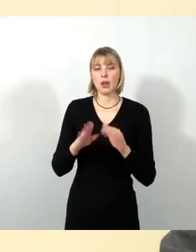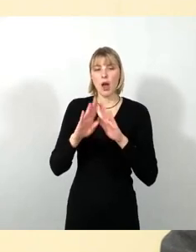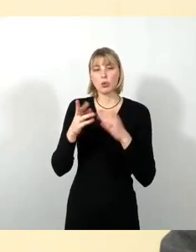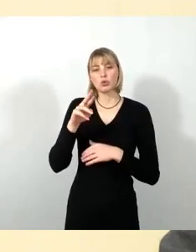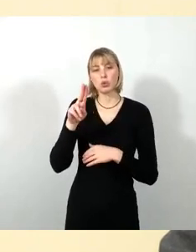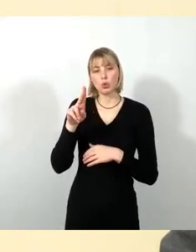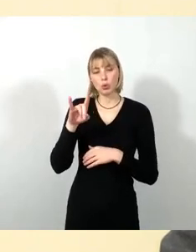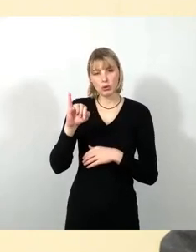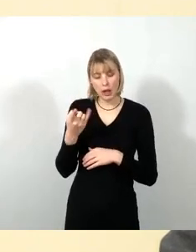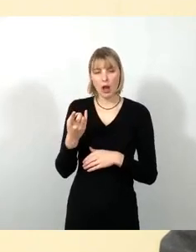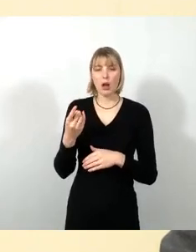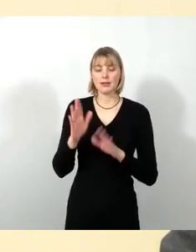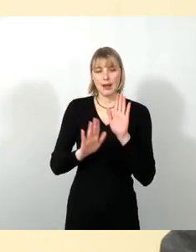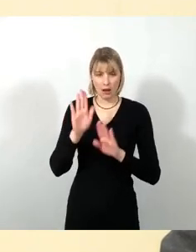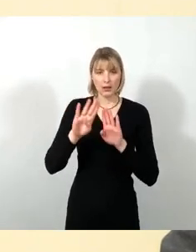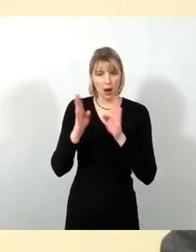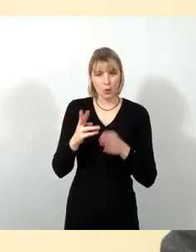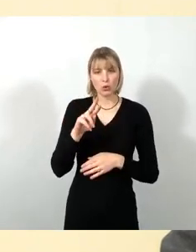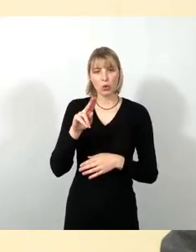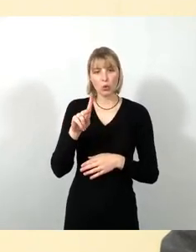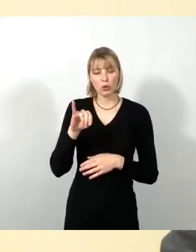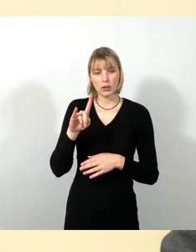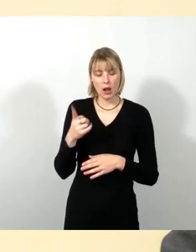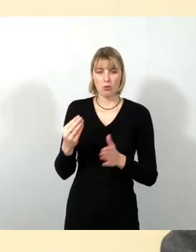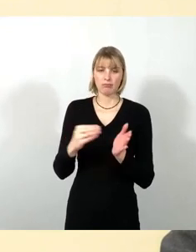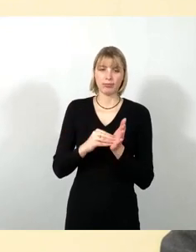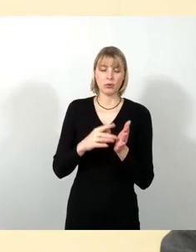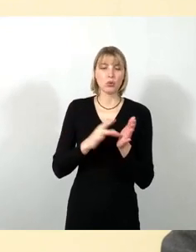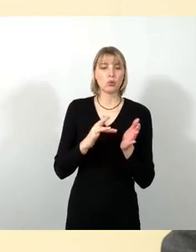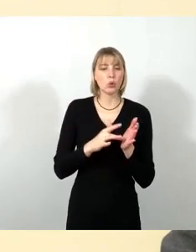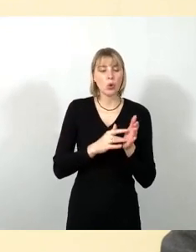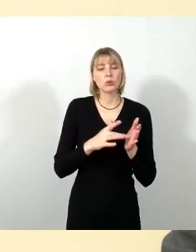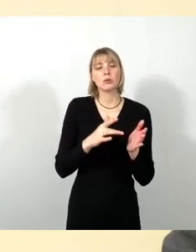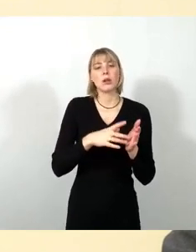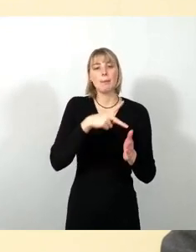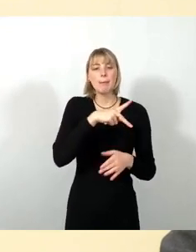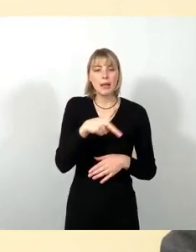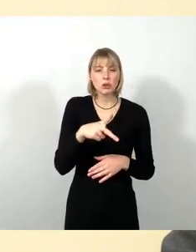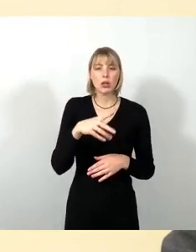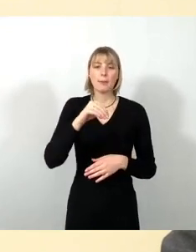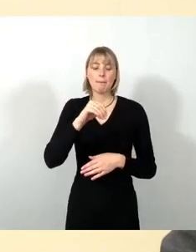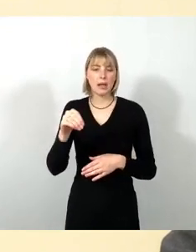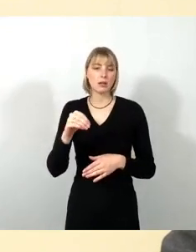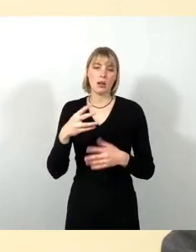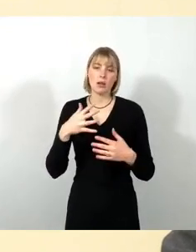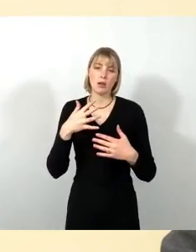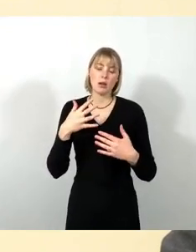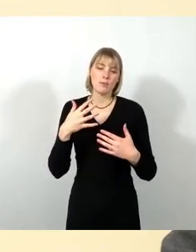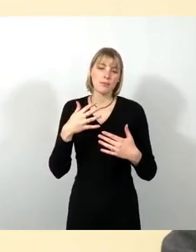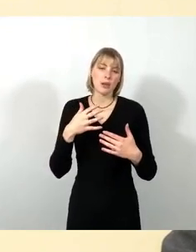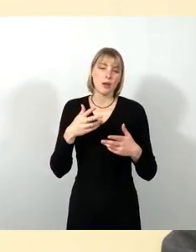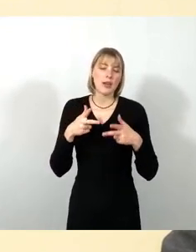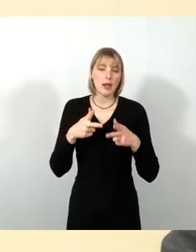und Migten kaum kulturelle Infrastruktur in diesem nachbarschaftlichen Sinne gibt und weil es im